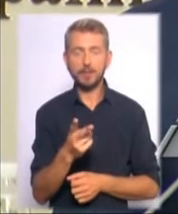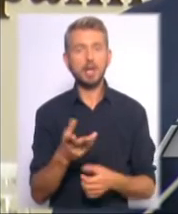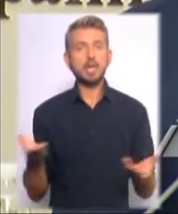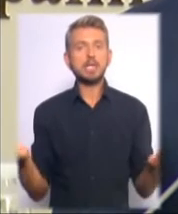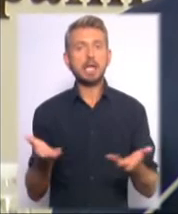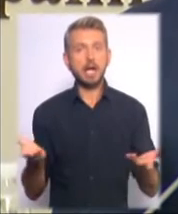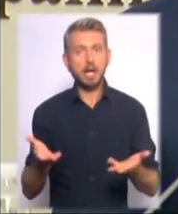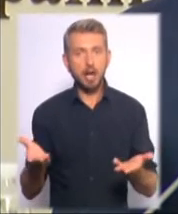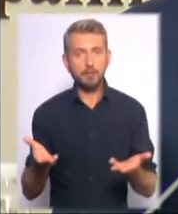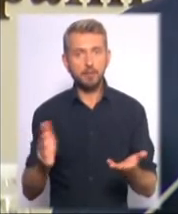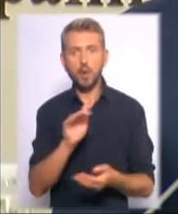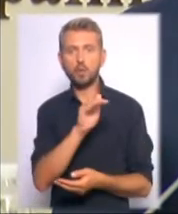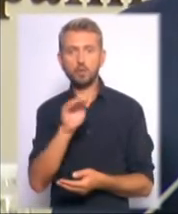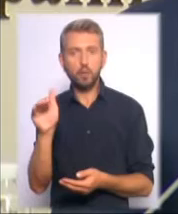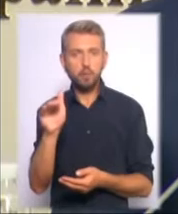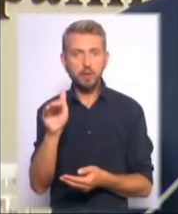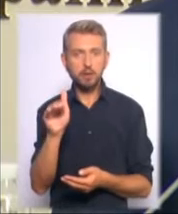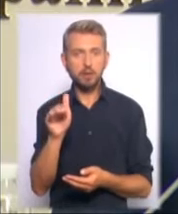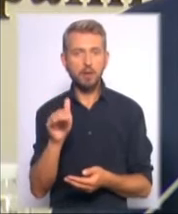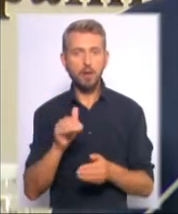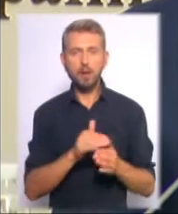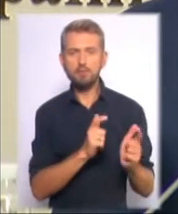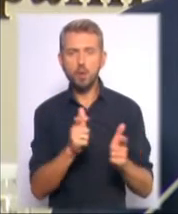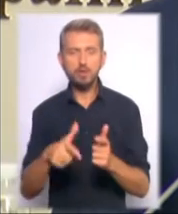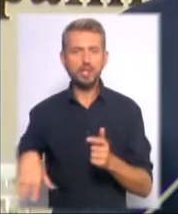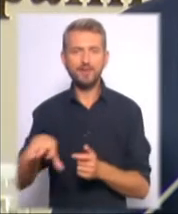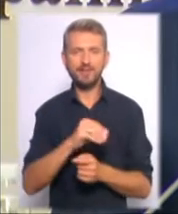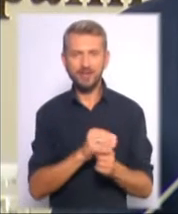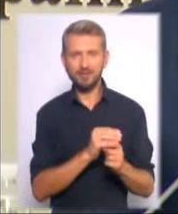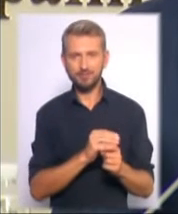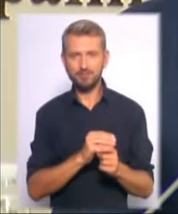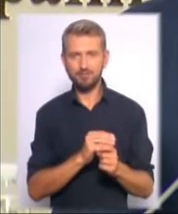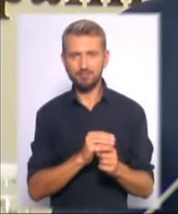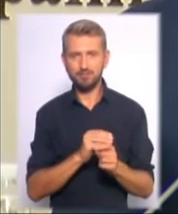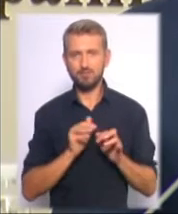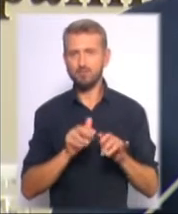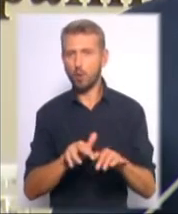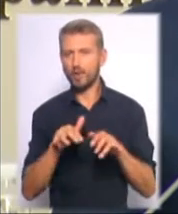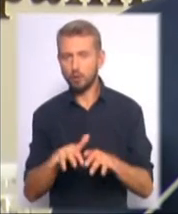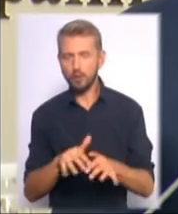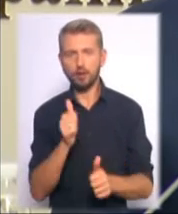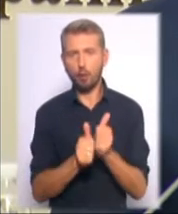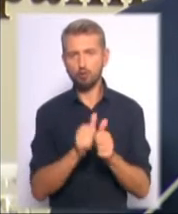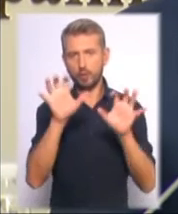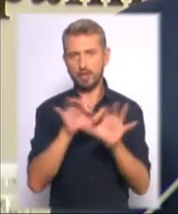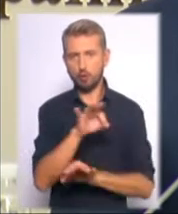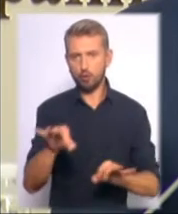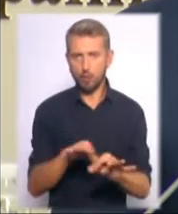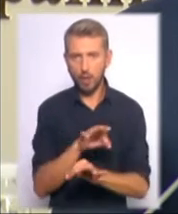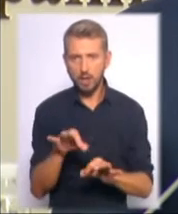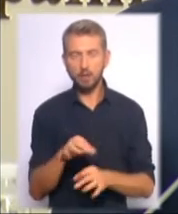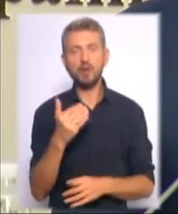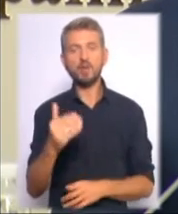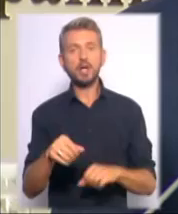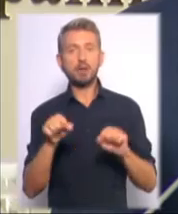яка ступінь проходження всіх процедур кожного законопроєктів. Ви